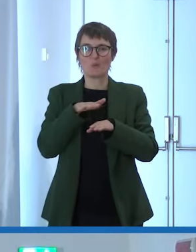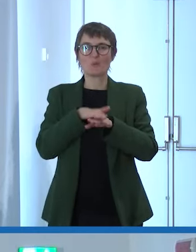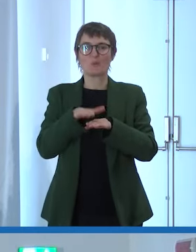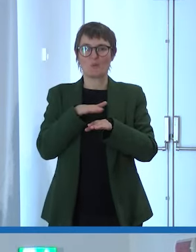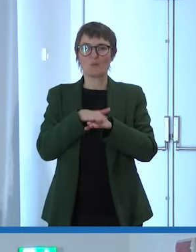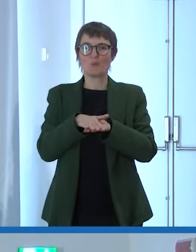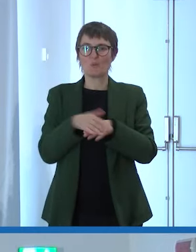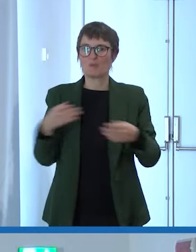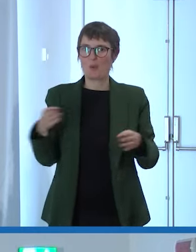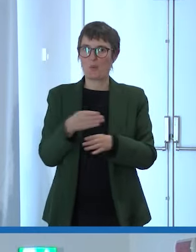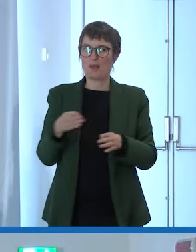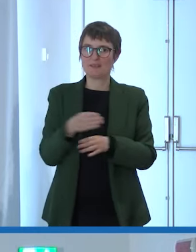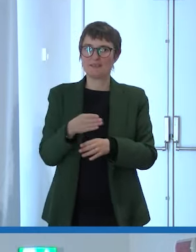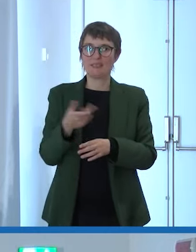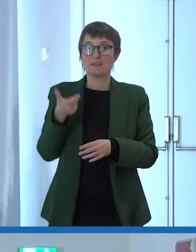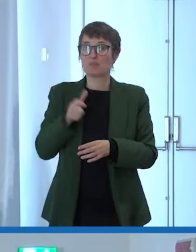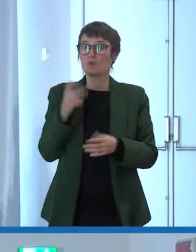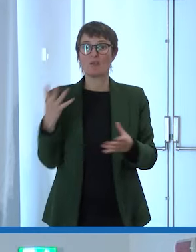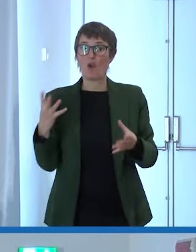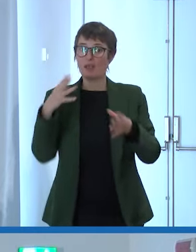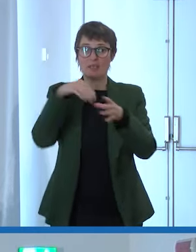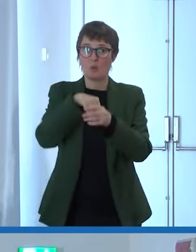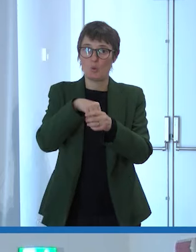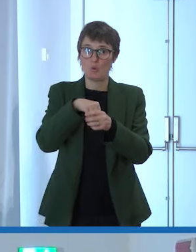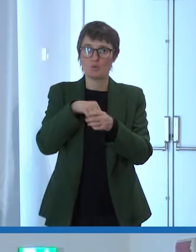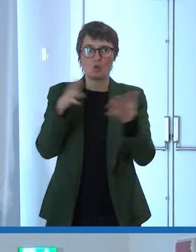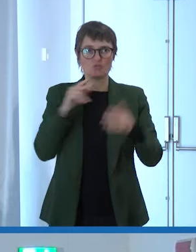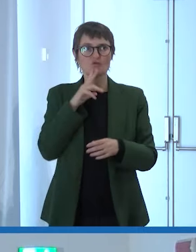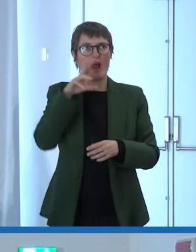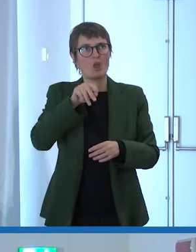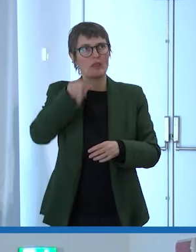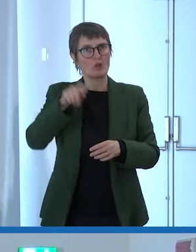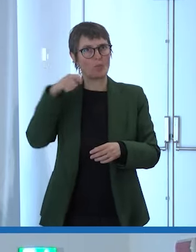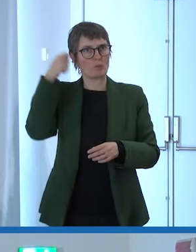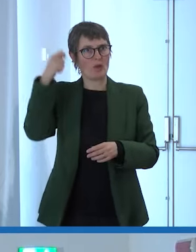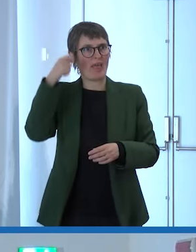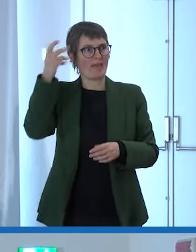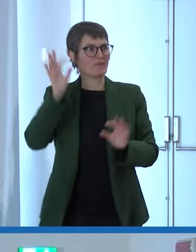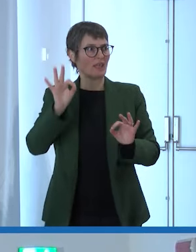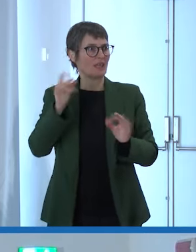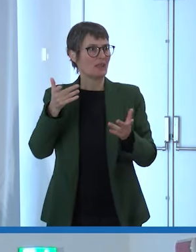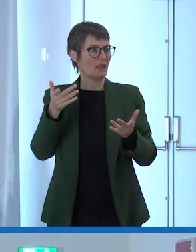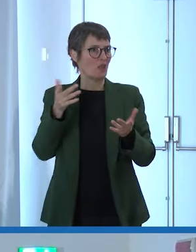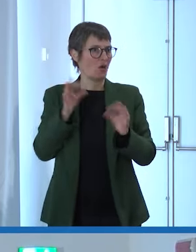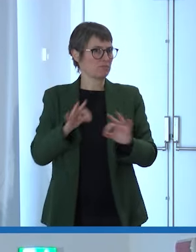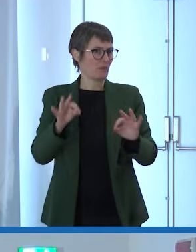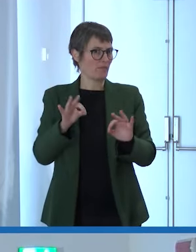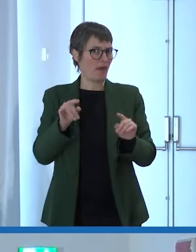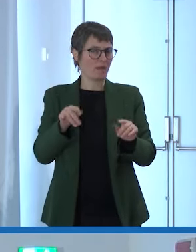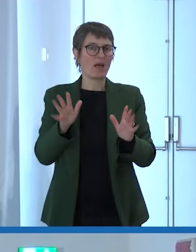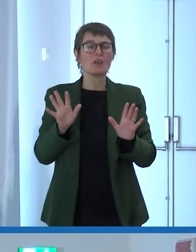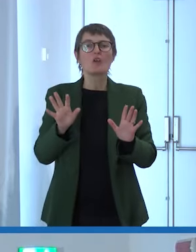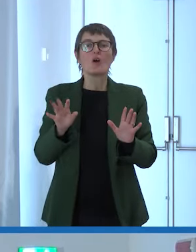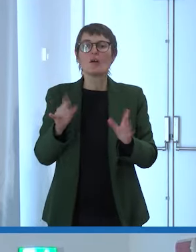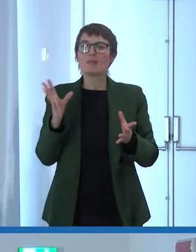l'inclusione l'inclusione io l'ho detto anche in un video che abbiamo preparato per quanto riguarda questa manifestazione l